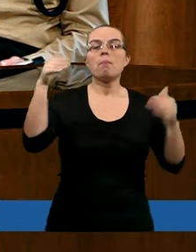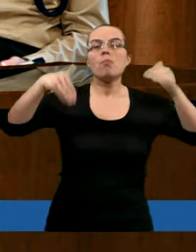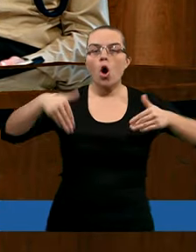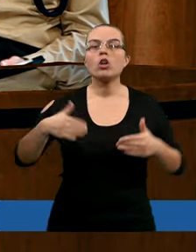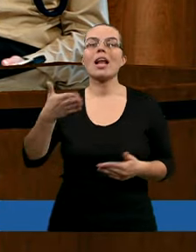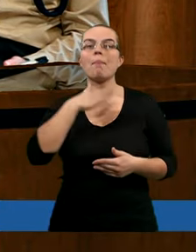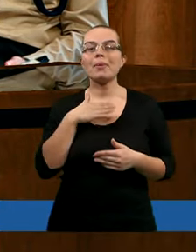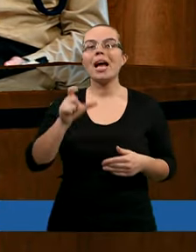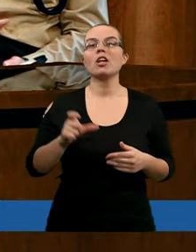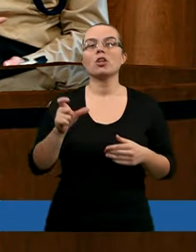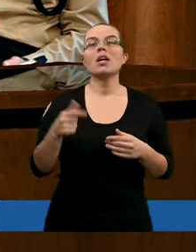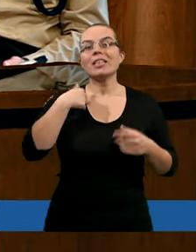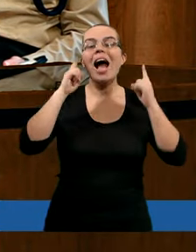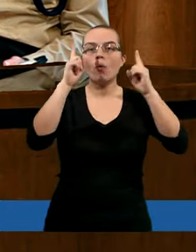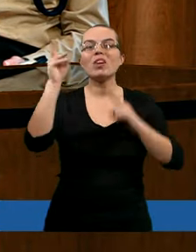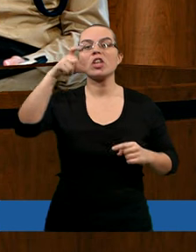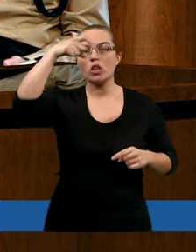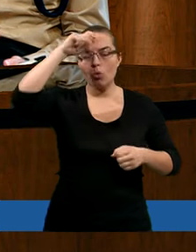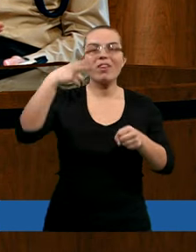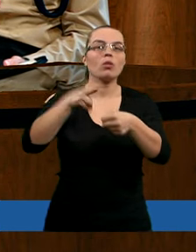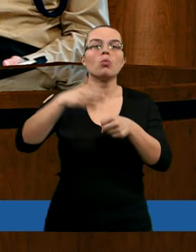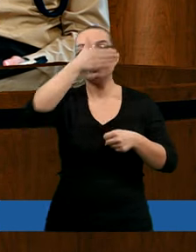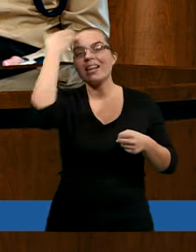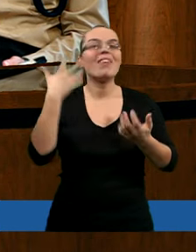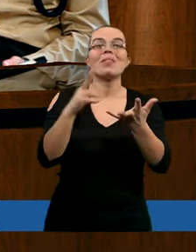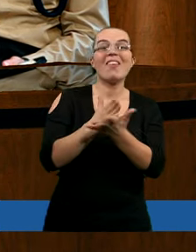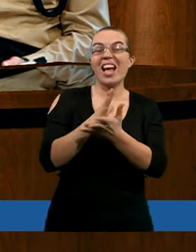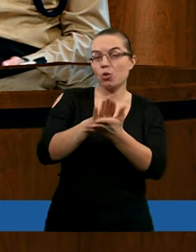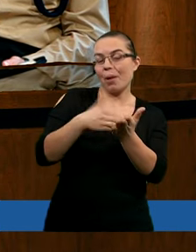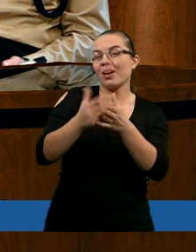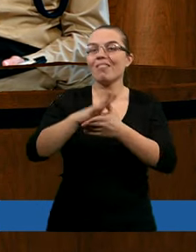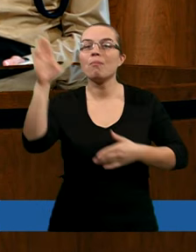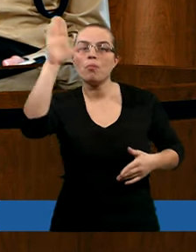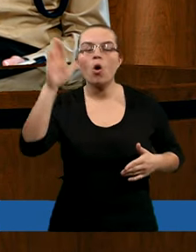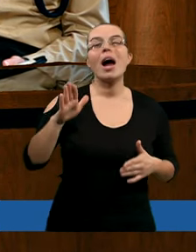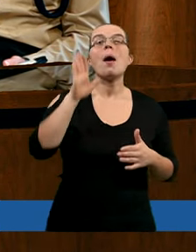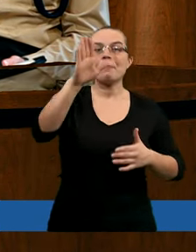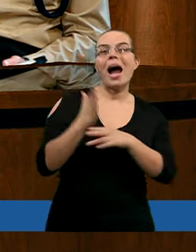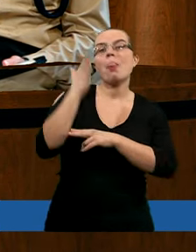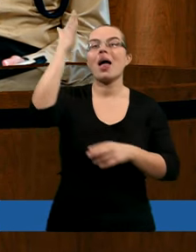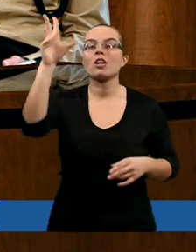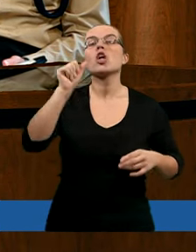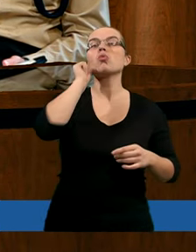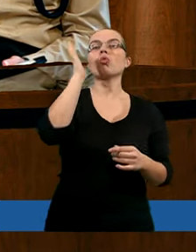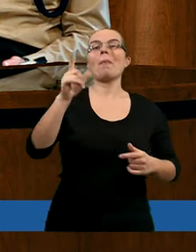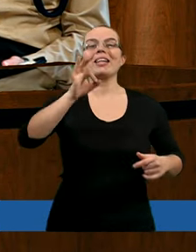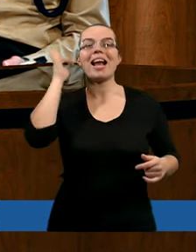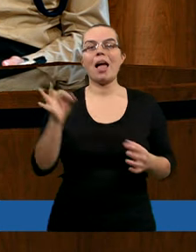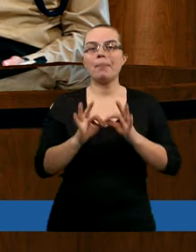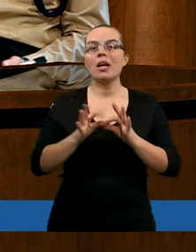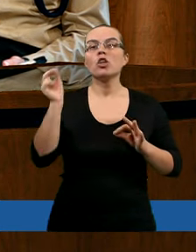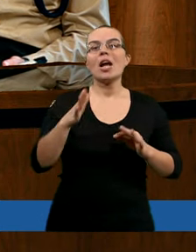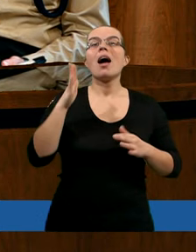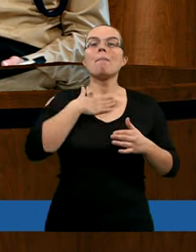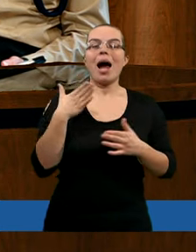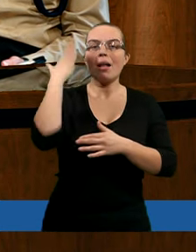Można mieć... Znaczy, ja uważam, że człowiek, który, nie wiem, nie wierzy w Boga, może powiedzieć, że ma nadzieję, że jutro będzie lepiej. Że ma